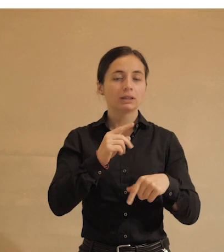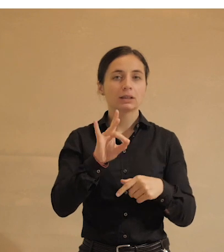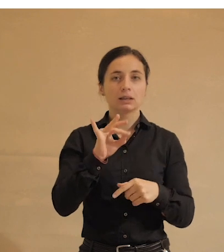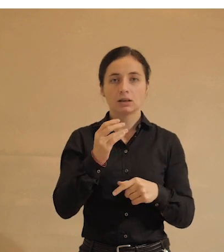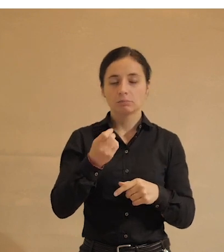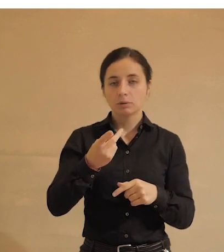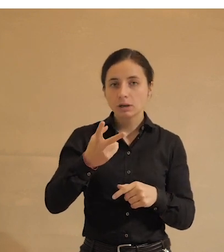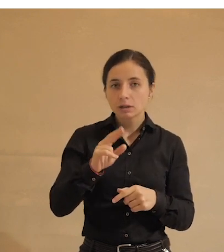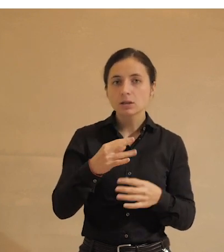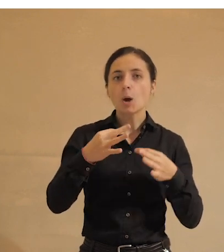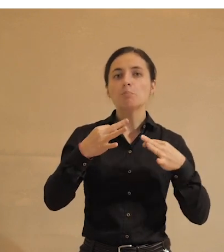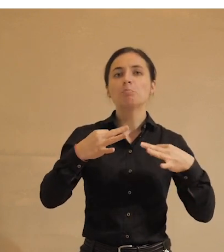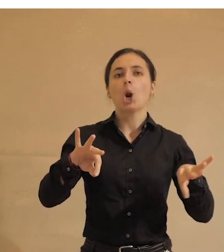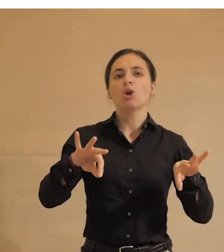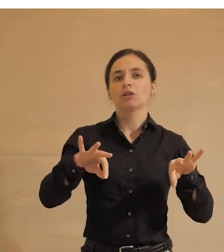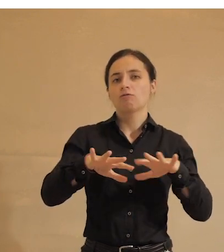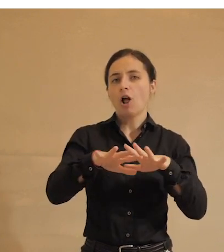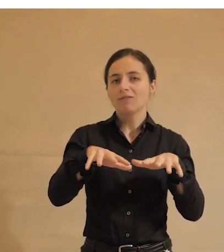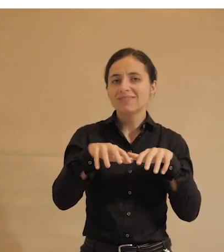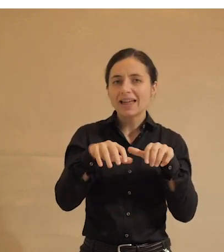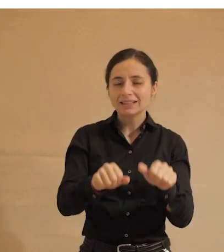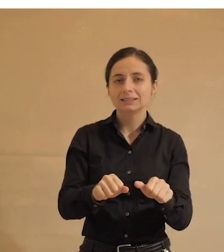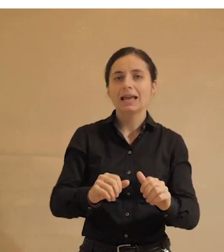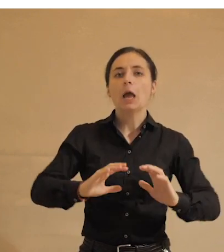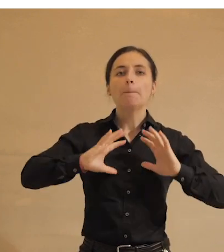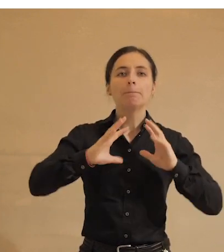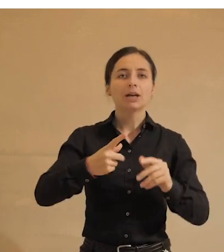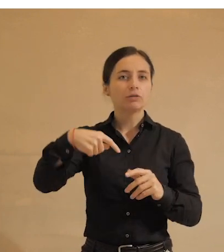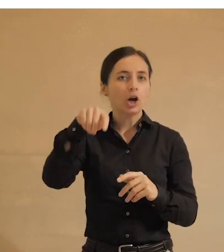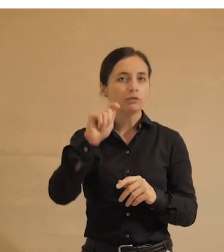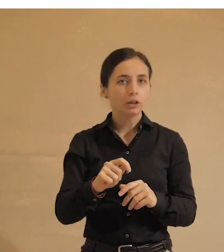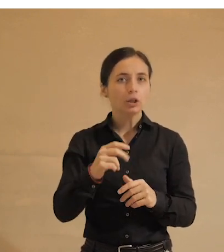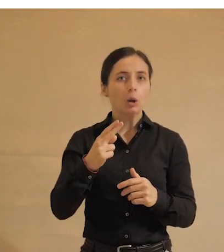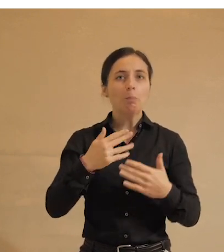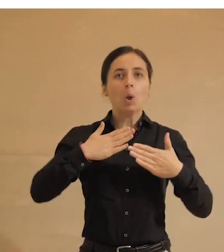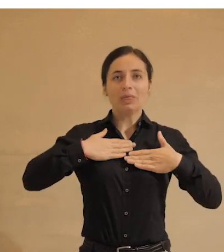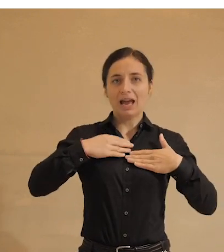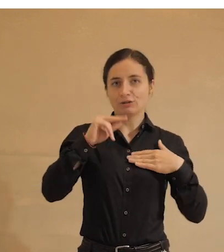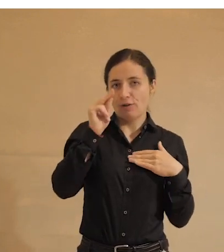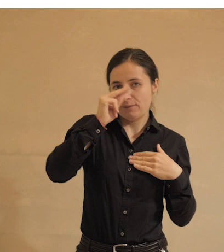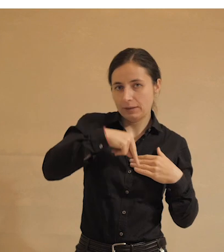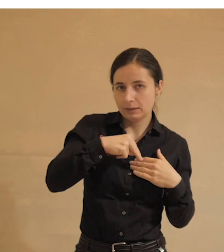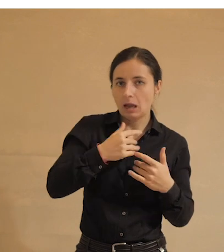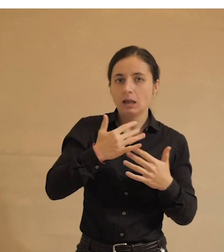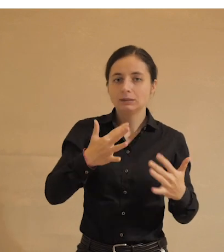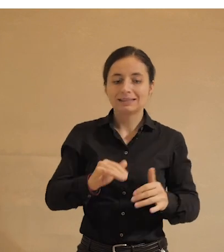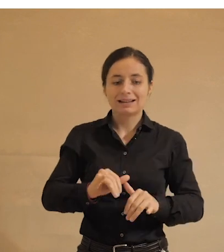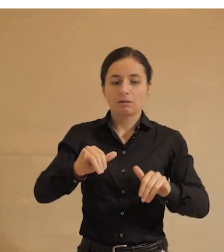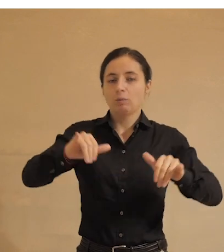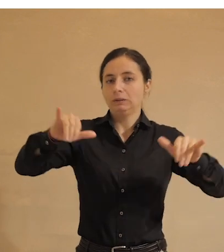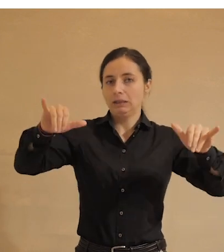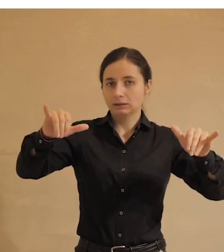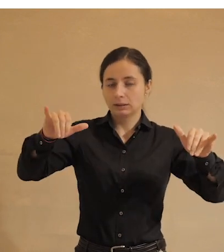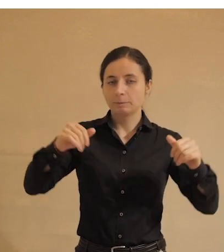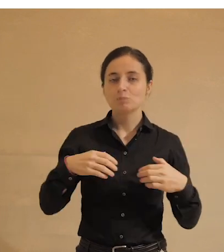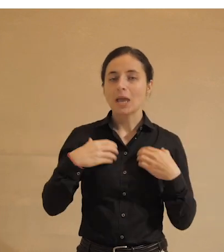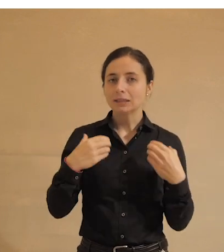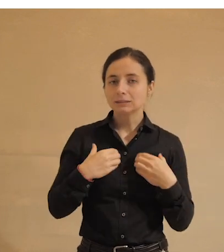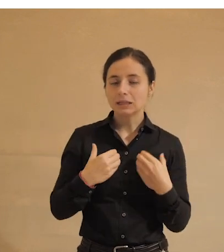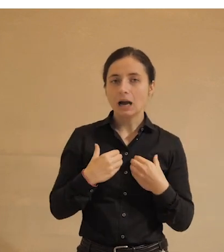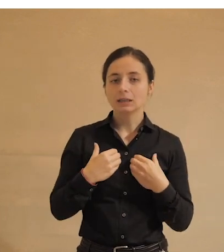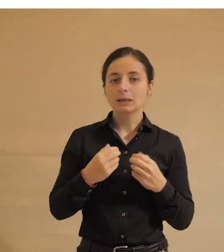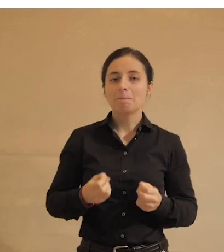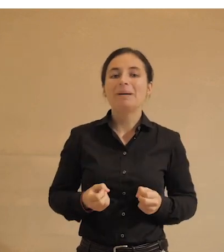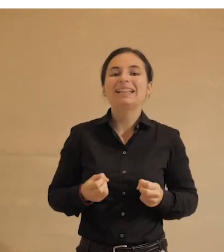репрессиям, произвол властей, опять же, мировая война преимущественно по нашей вине. Несколько подросли страхи